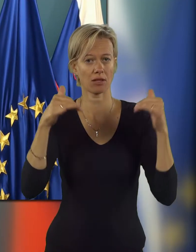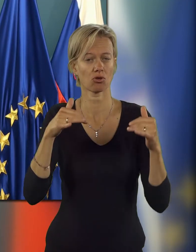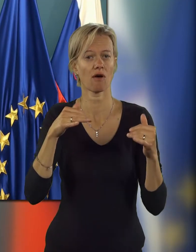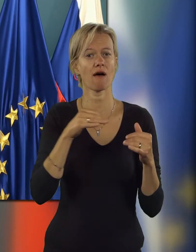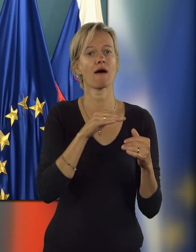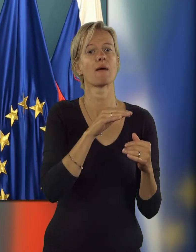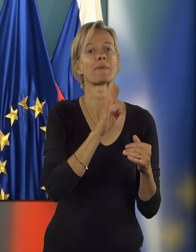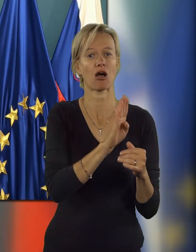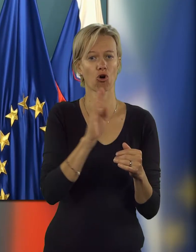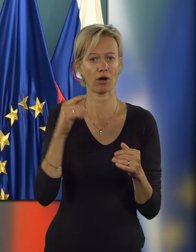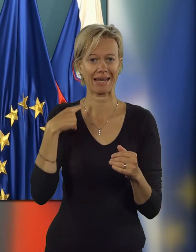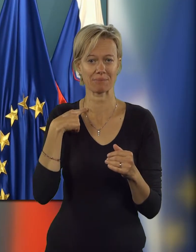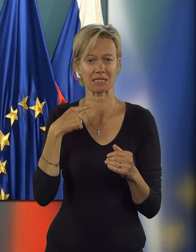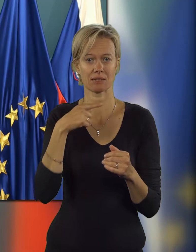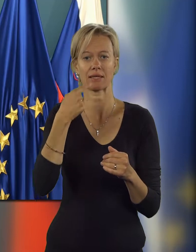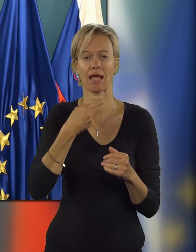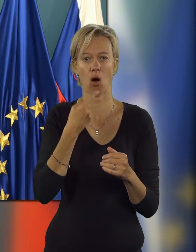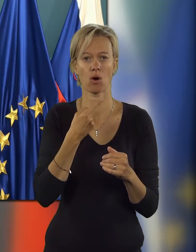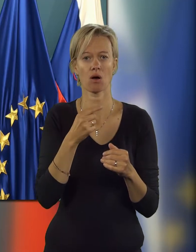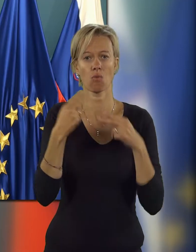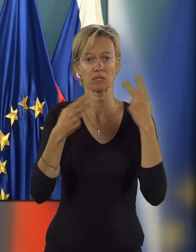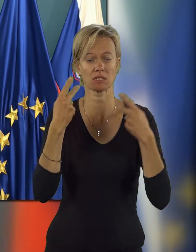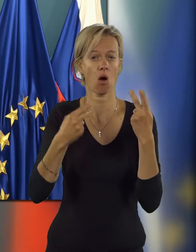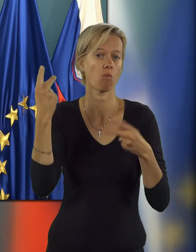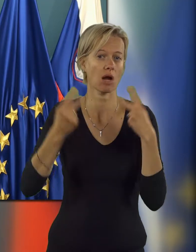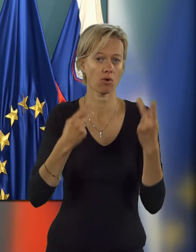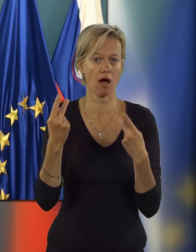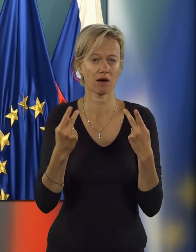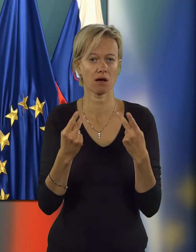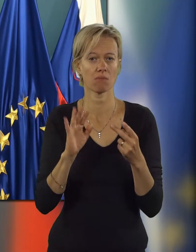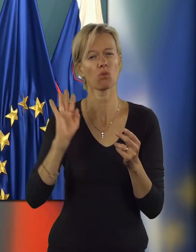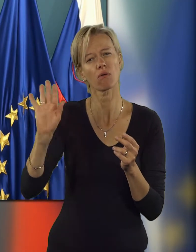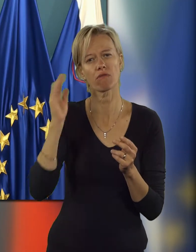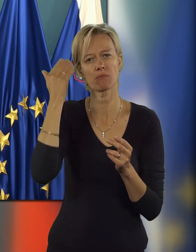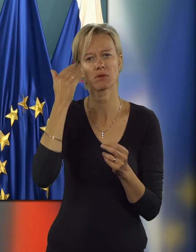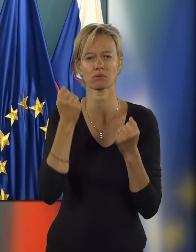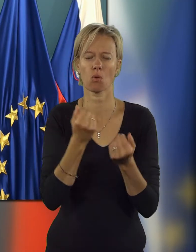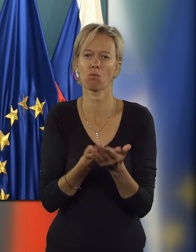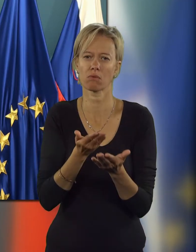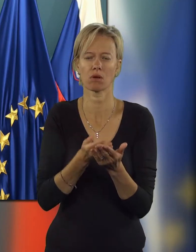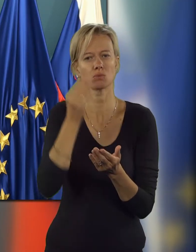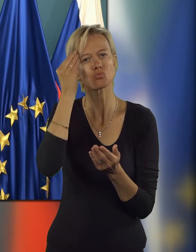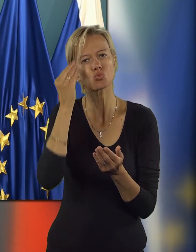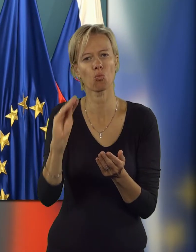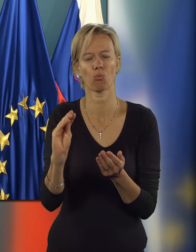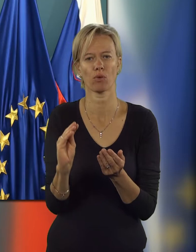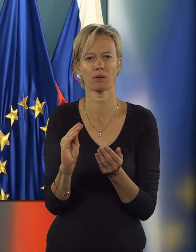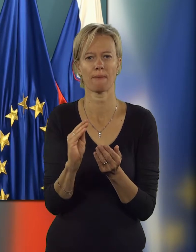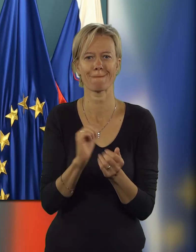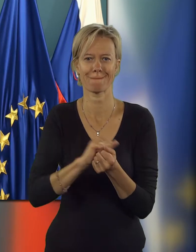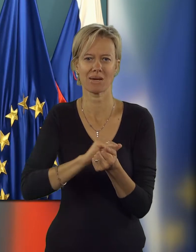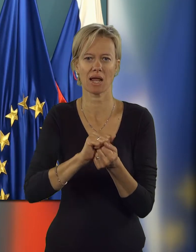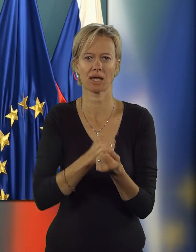parlamentu. Gospod Branko Grims dejal, da komisija obravnava po njegovo mnenju zelo utemeljen sum